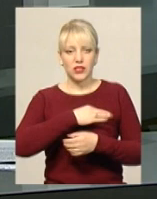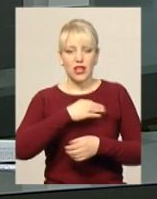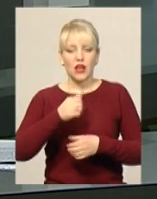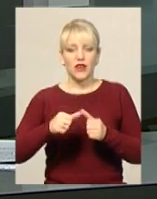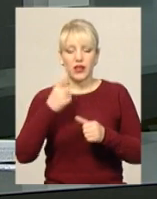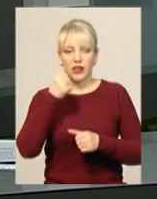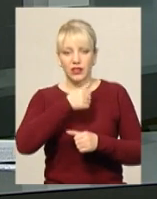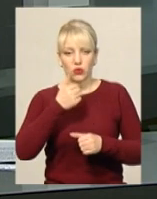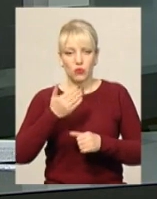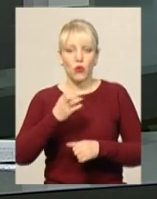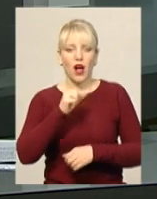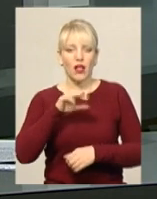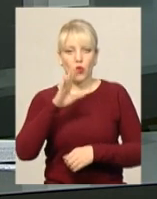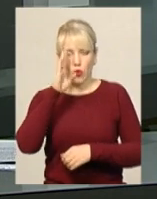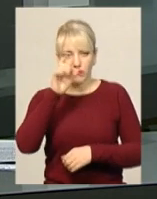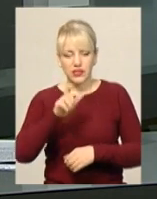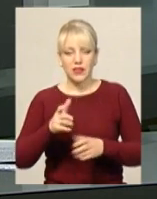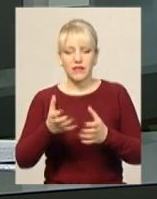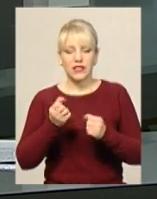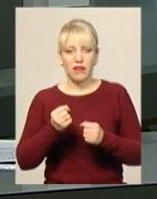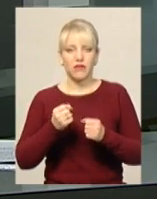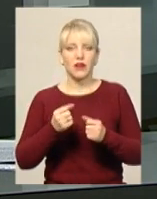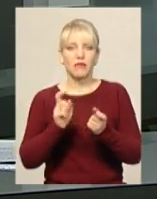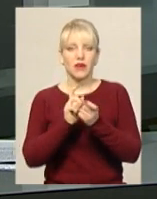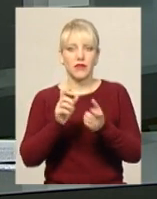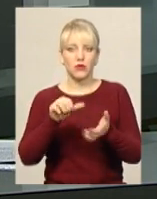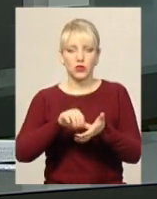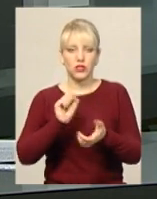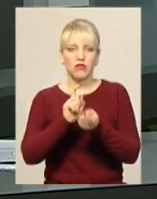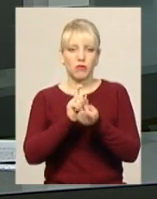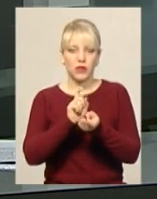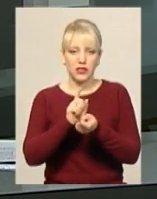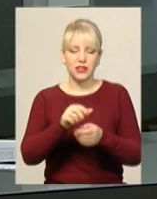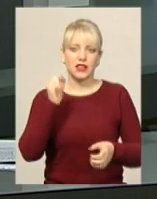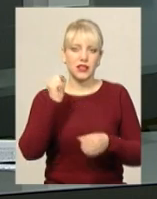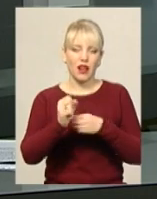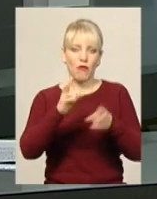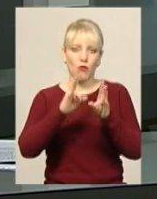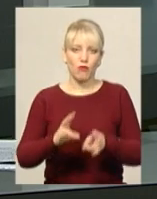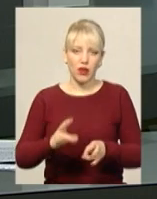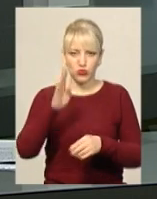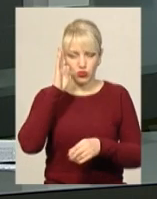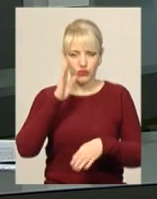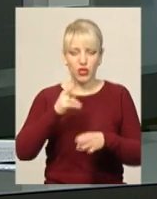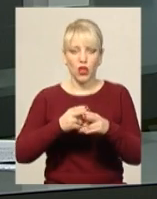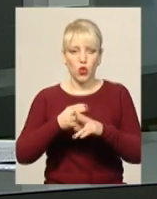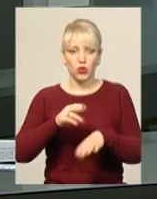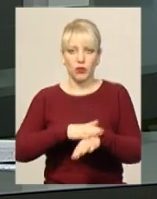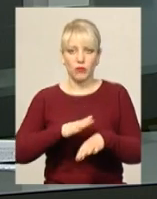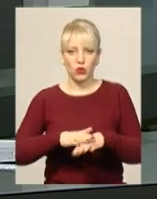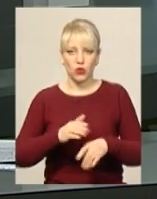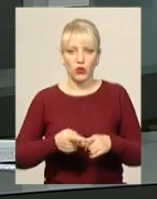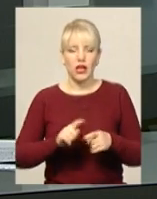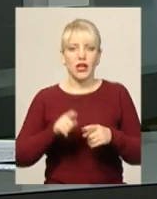взяв участь у бійці та травмував ногу свого противника ножем. Після інциденту чоловіка звільнили з лав Збройних сил. Тепер же, за рішенням ФЕМІДи, до нього